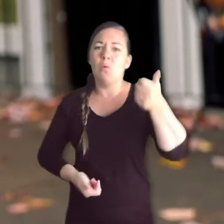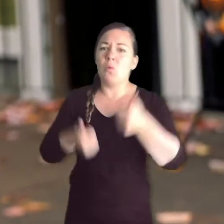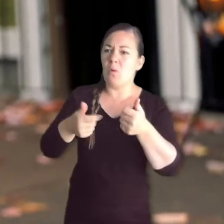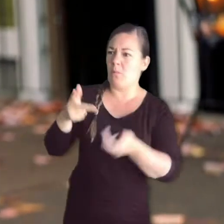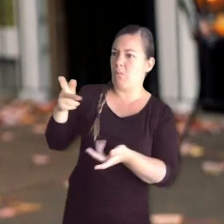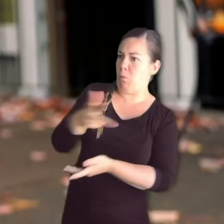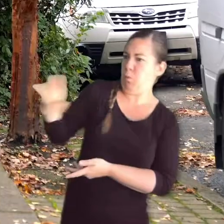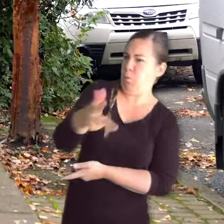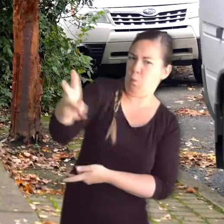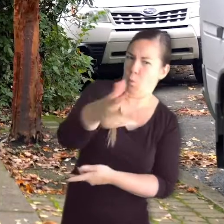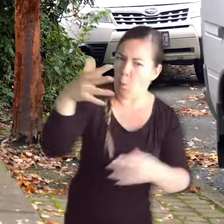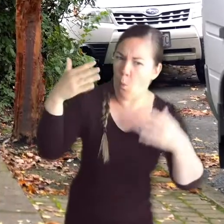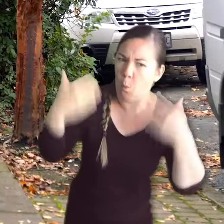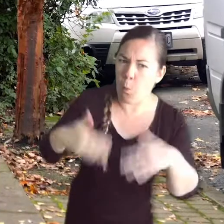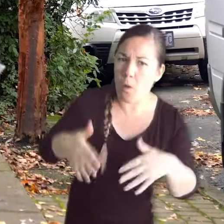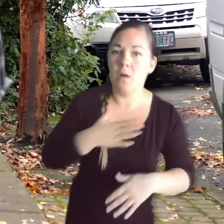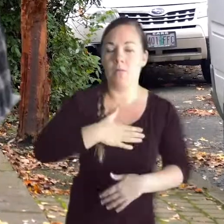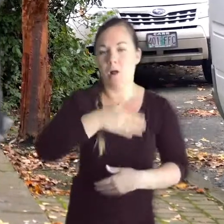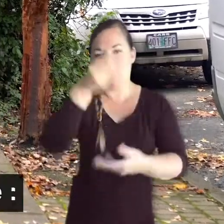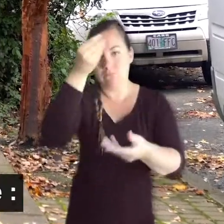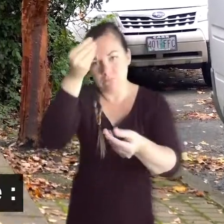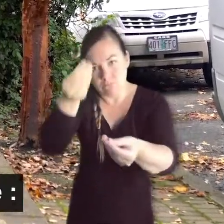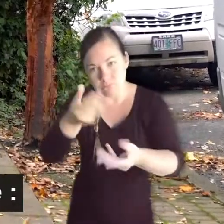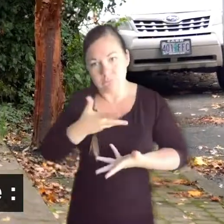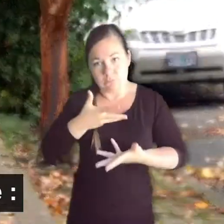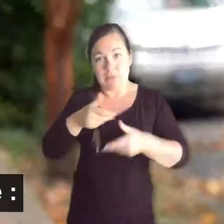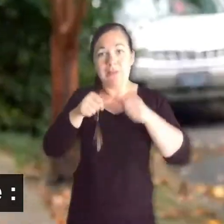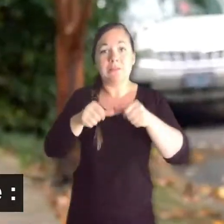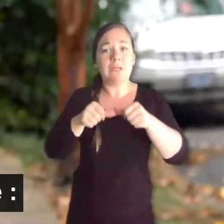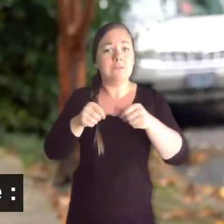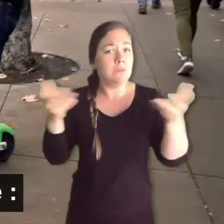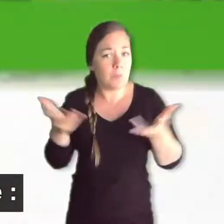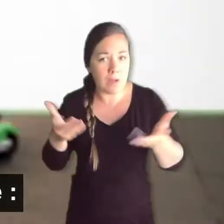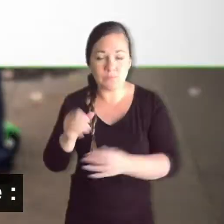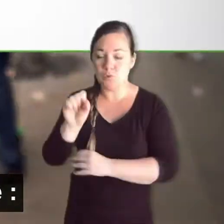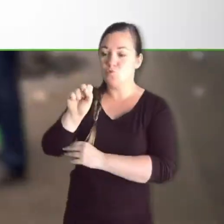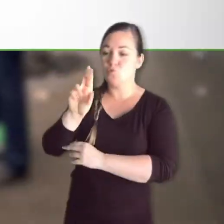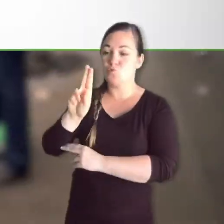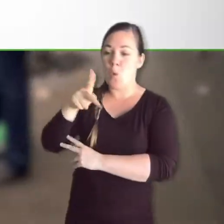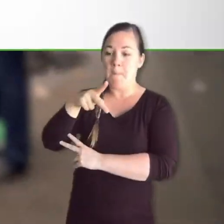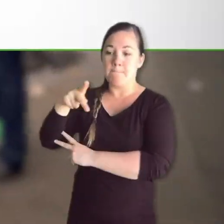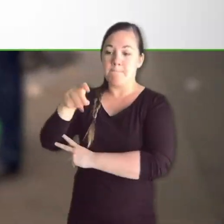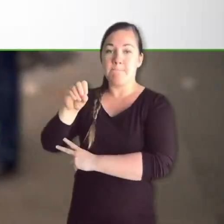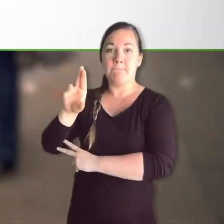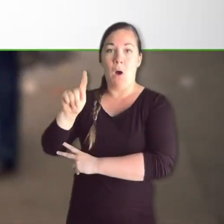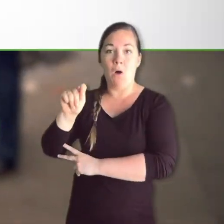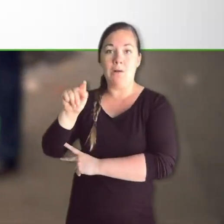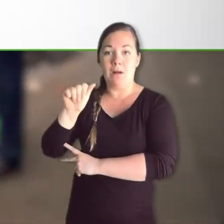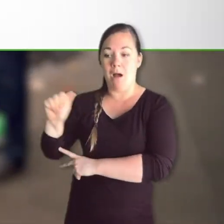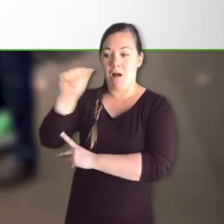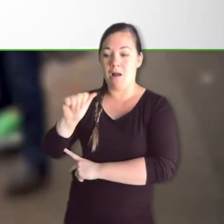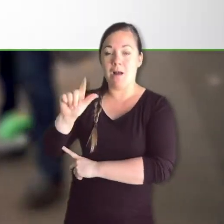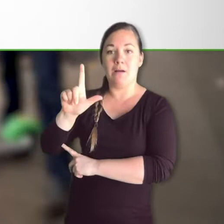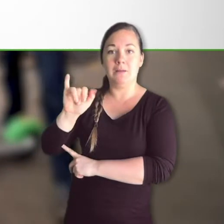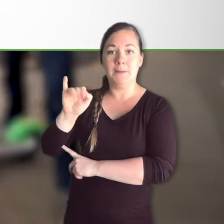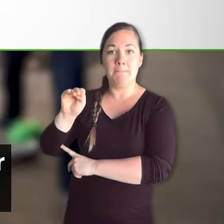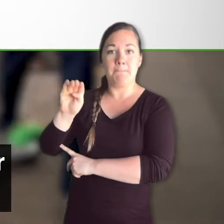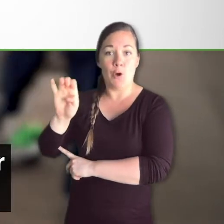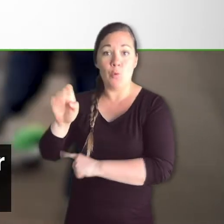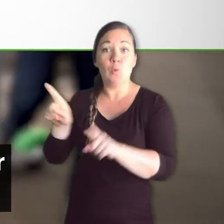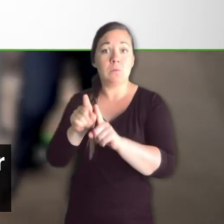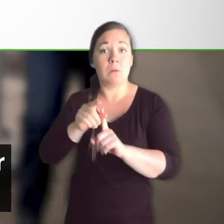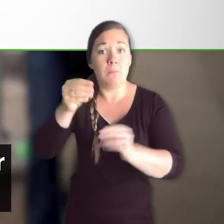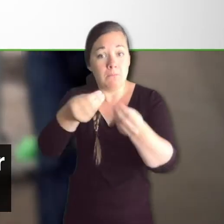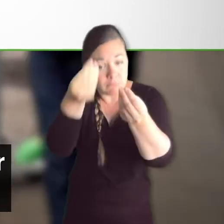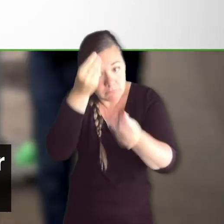garée ou quelqu'un qui ne roule pas en toute sécurité, veuillez-nous le faire savoir à l'adresse suivante, support.li.me, ou